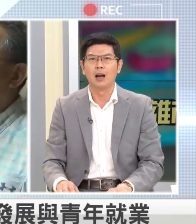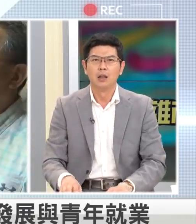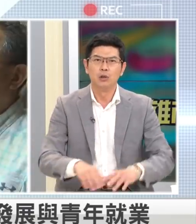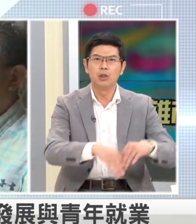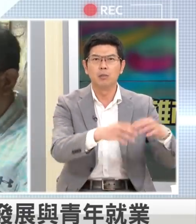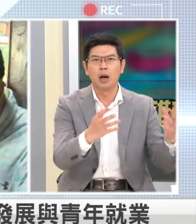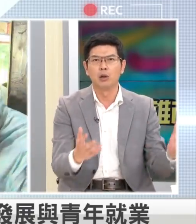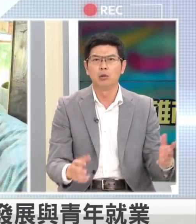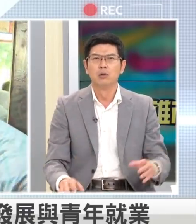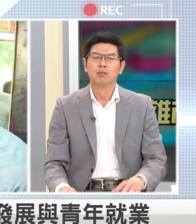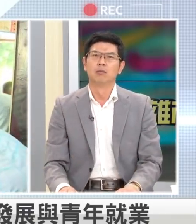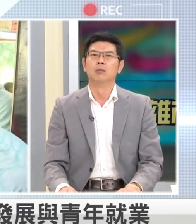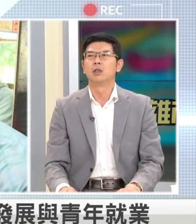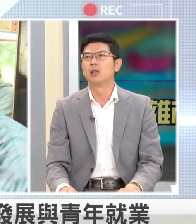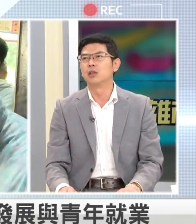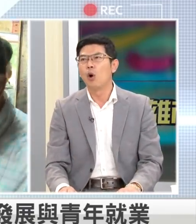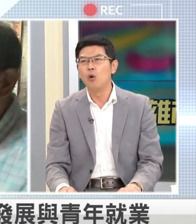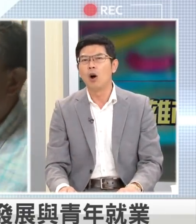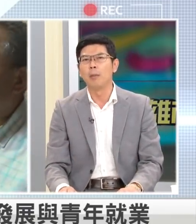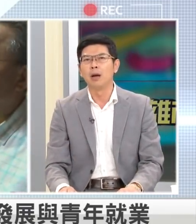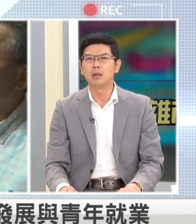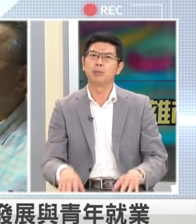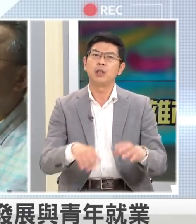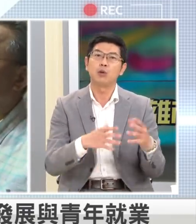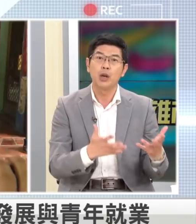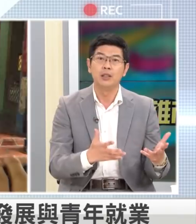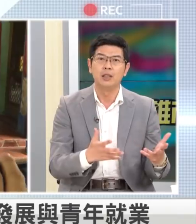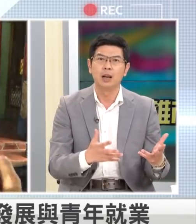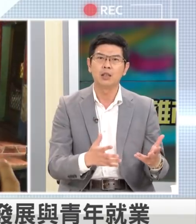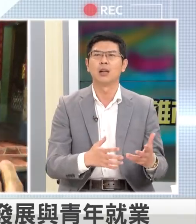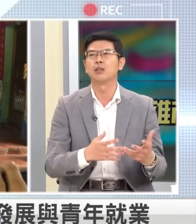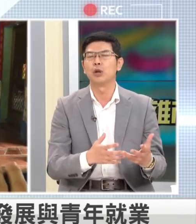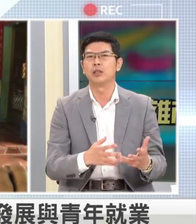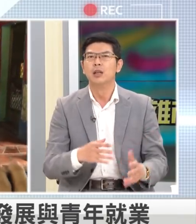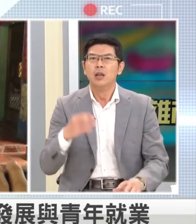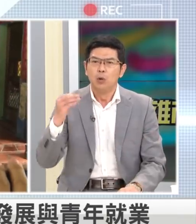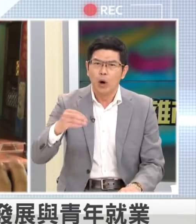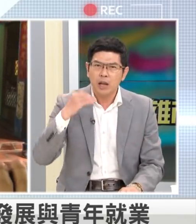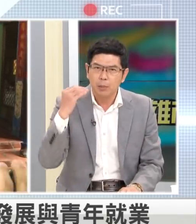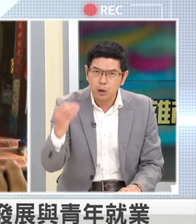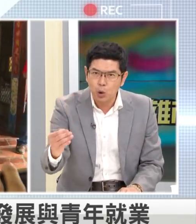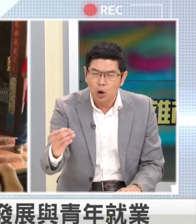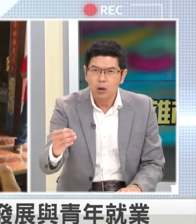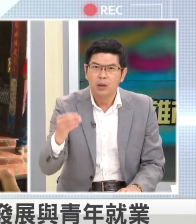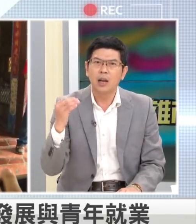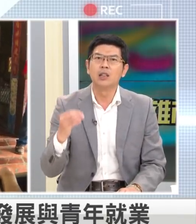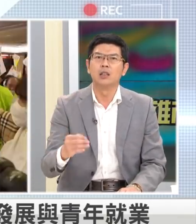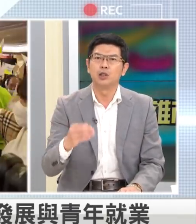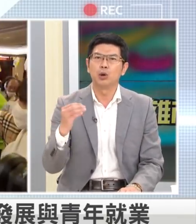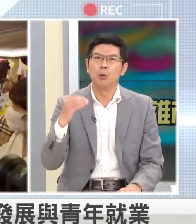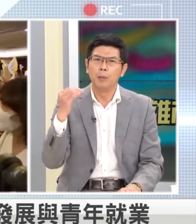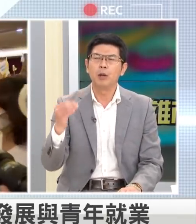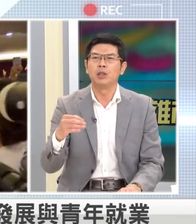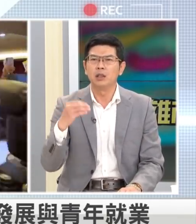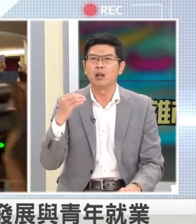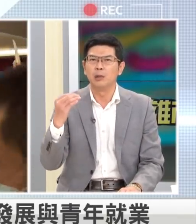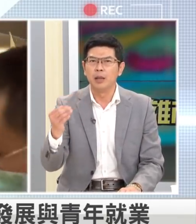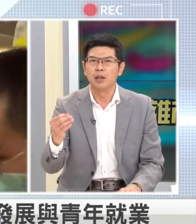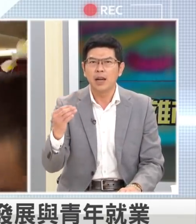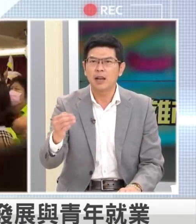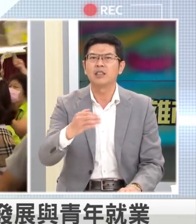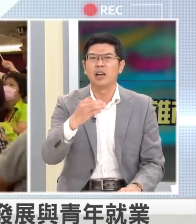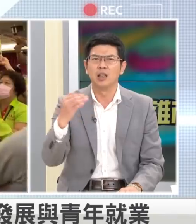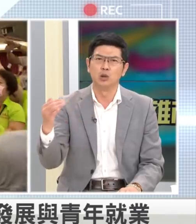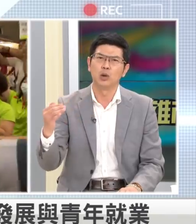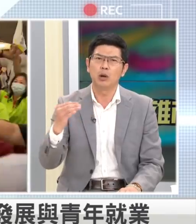岸愚人码头这个是空话吧这个不叫愿景这个哪是愿景我要怎么做那很可惜就是说我们没有听到李